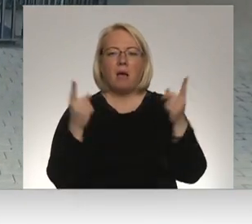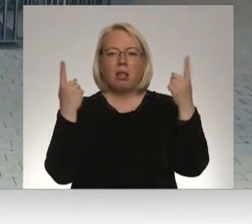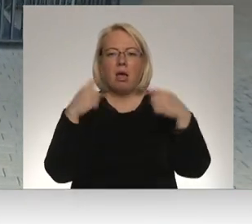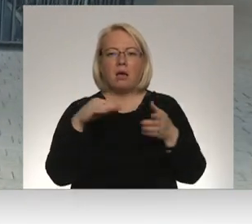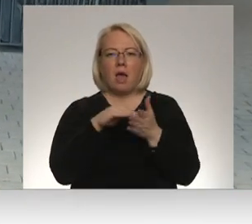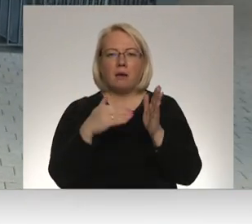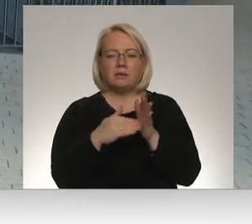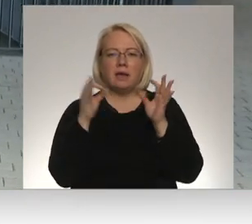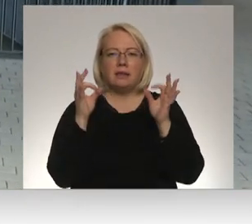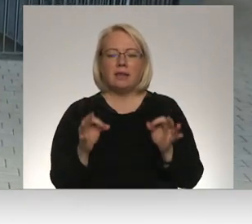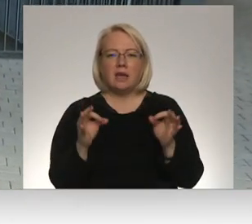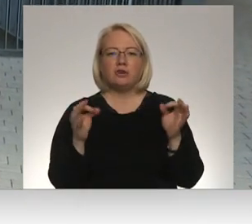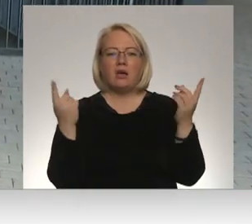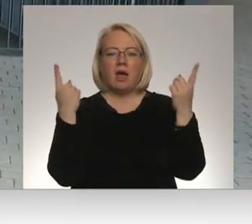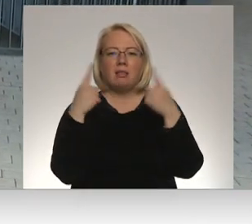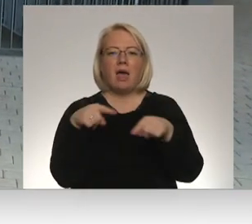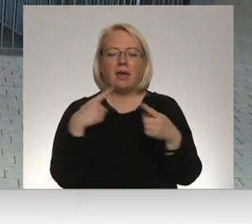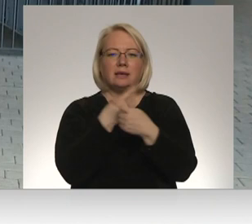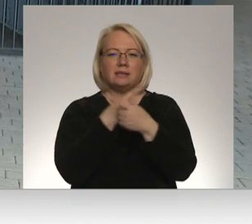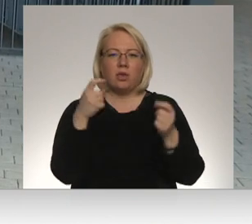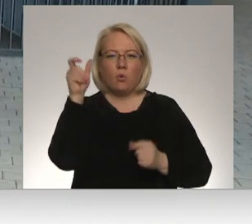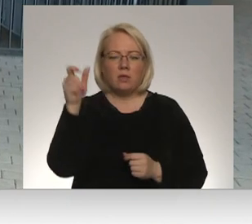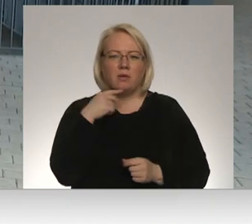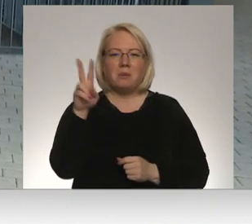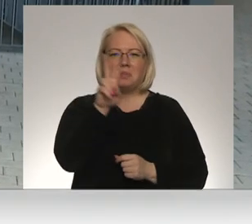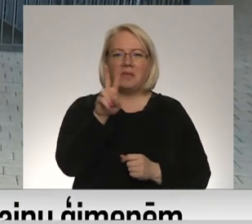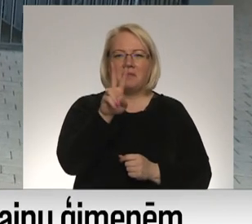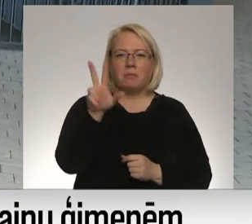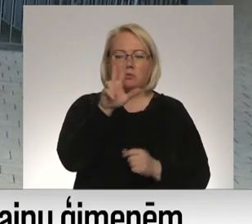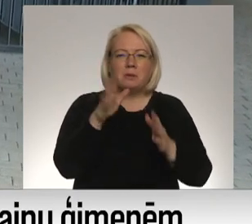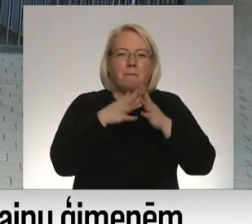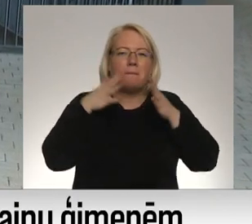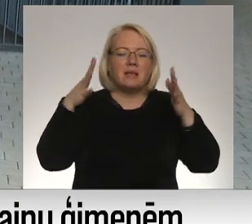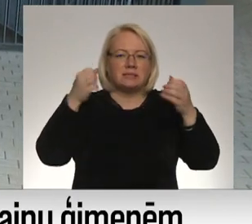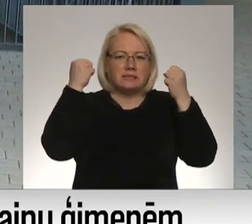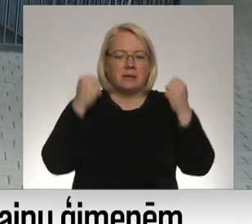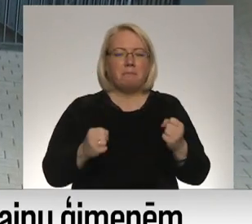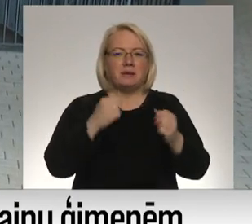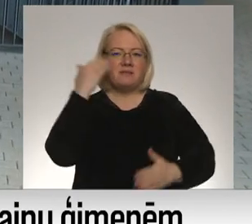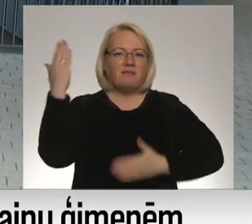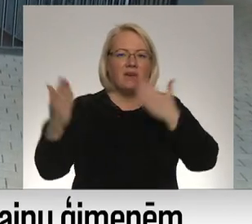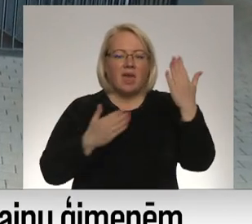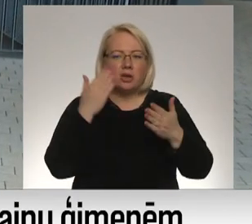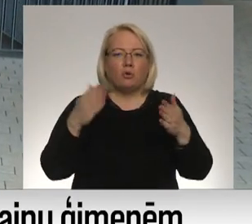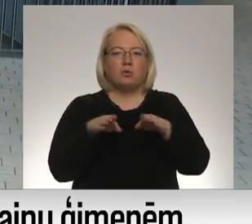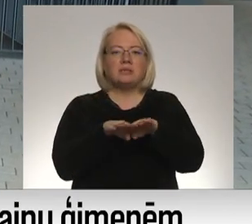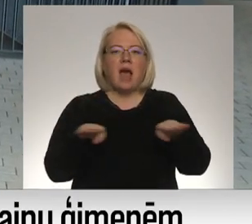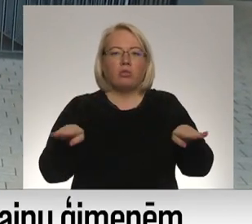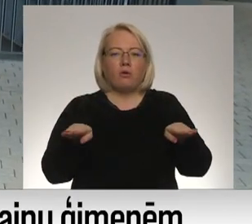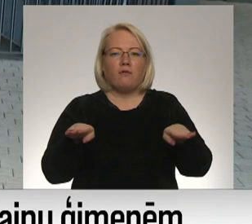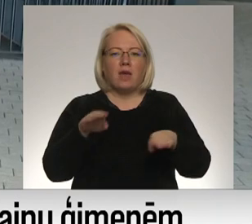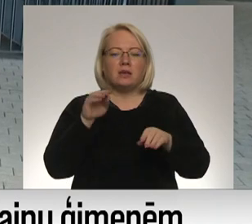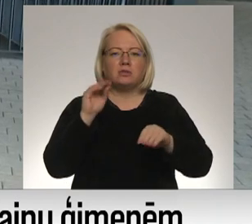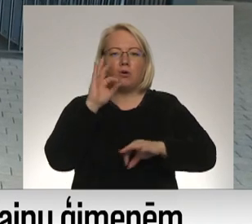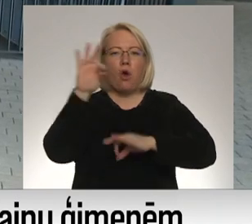apstākļiem, jo tieši meteorologs ziņo, ka ap diviem un trijiem būs milzīgas svei, brāznas un skatos konstrukcijas. Tā